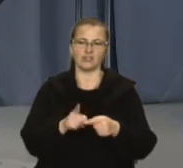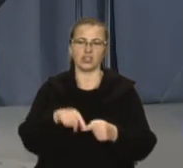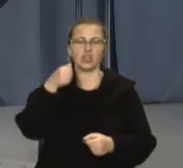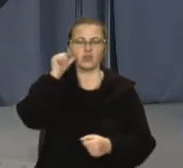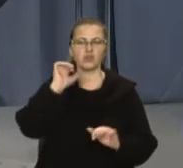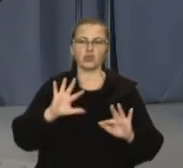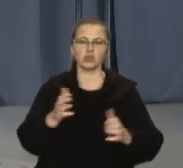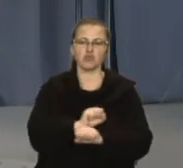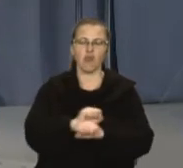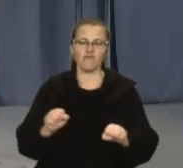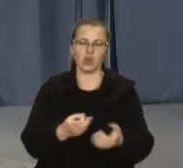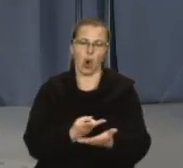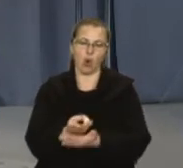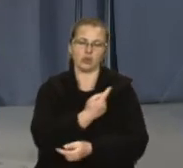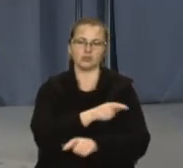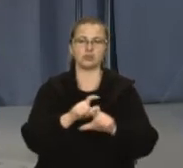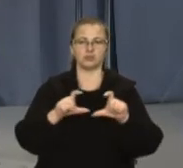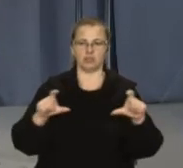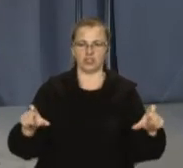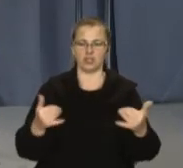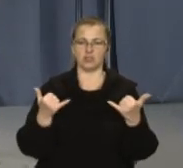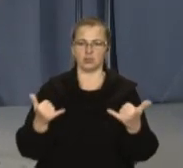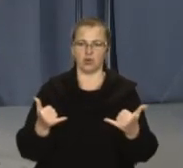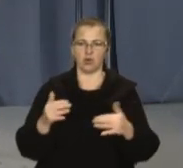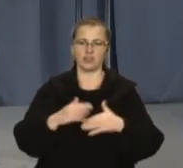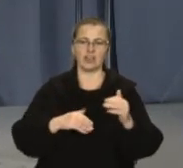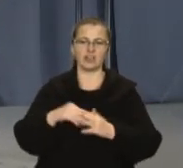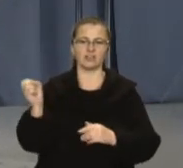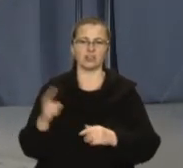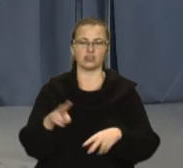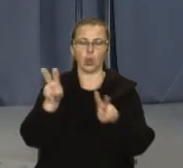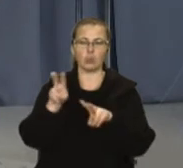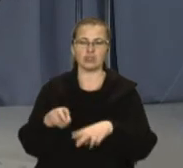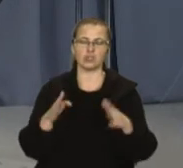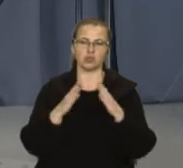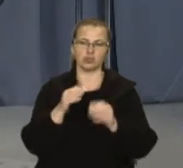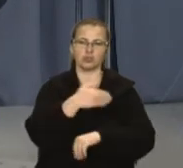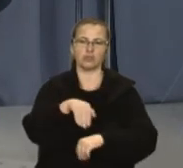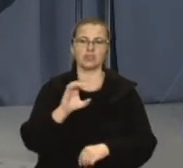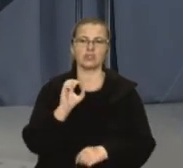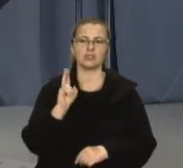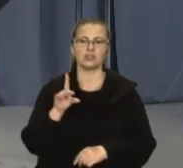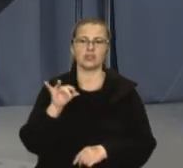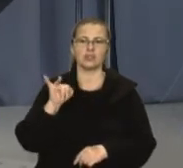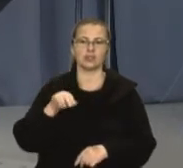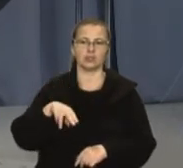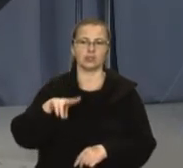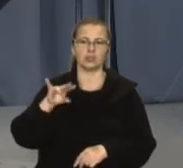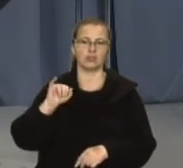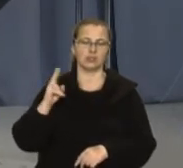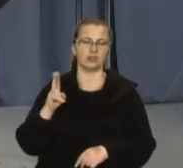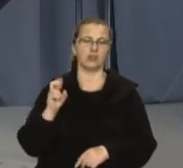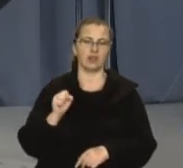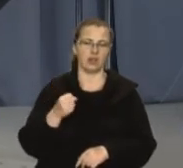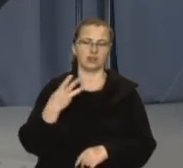вчора стався вибух, госпіталізований у лікарню. Сьогодні фахівці обстежують будинок на вулиці Скрипника, 31А, де